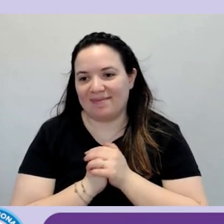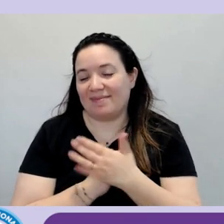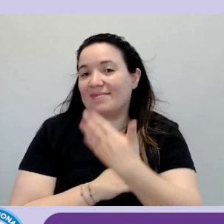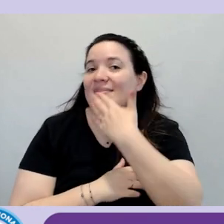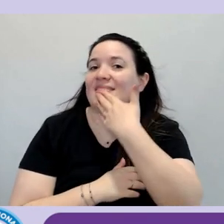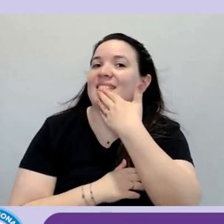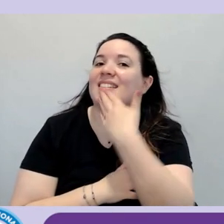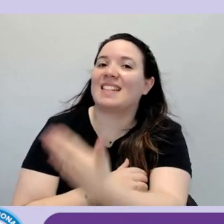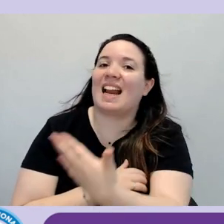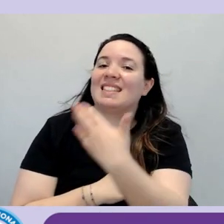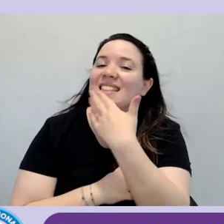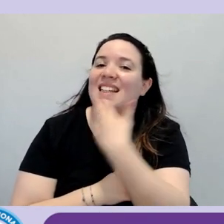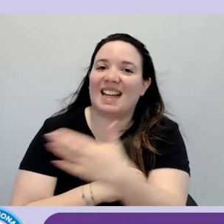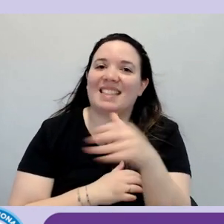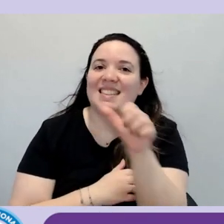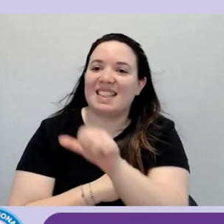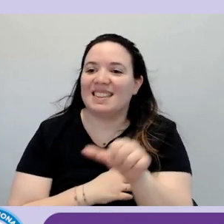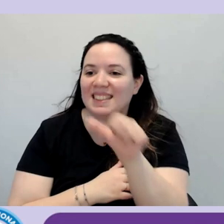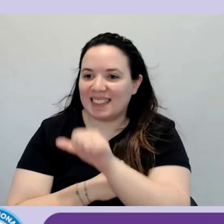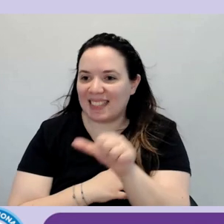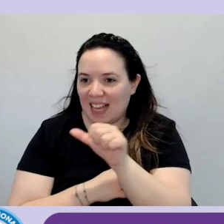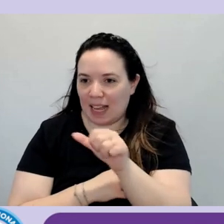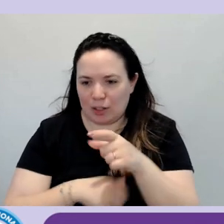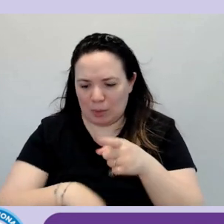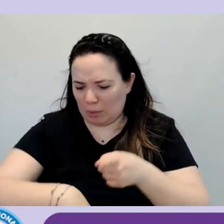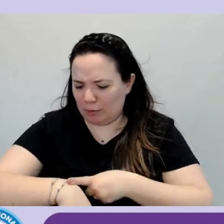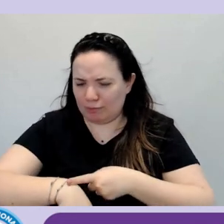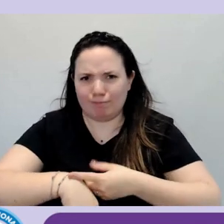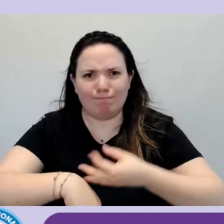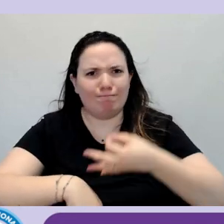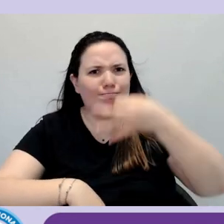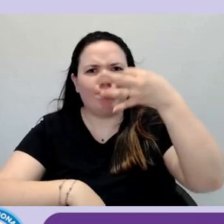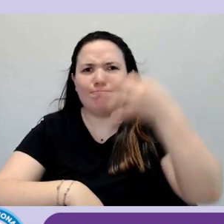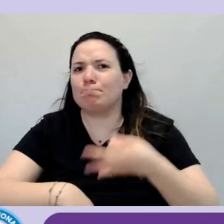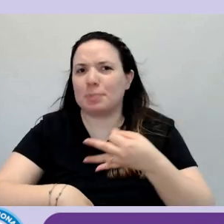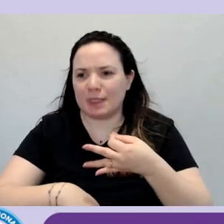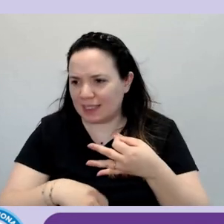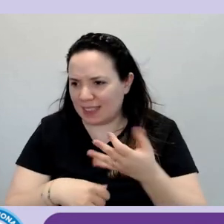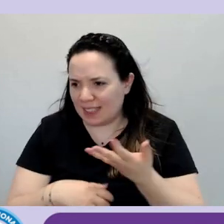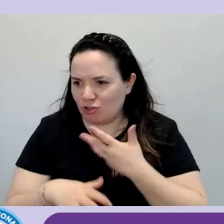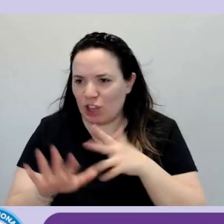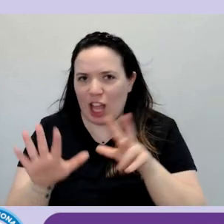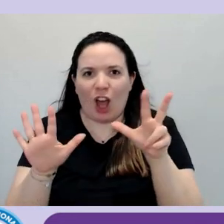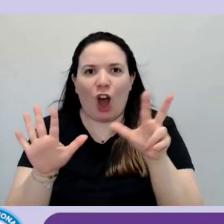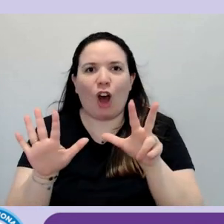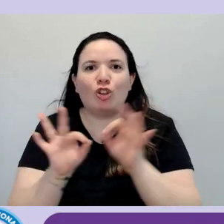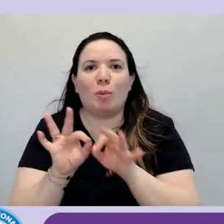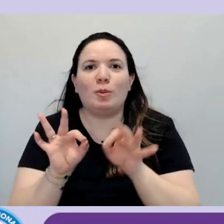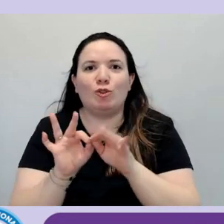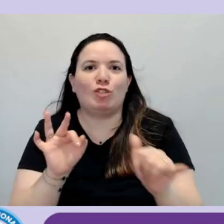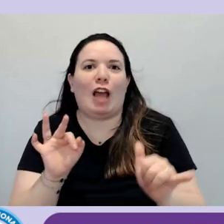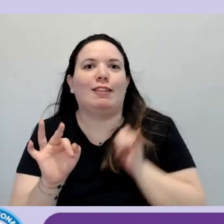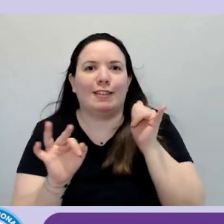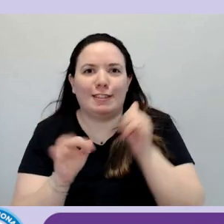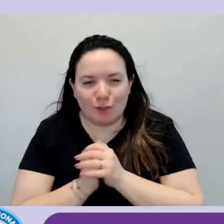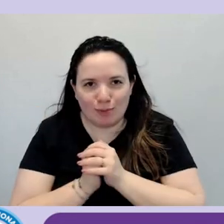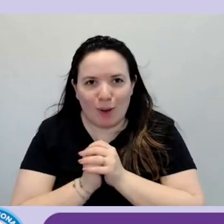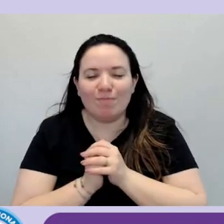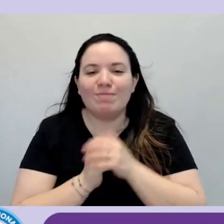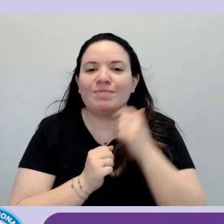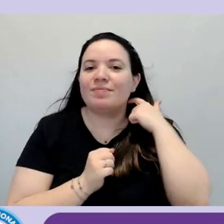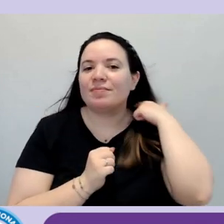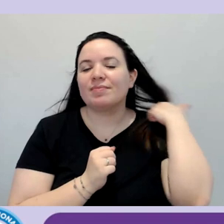Grazie, grazie Sauro, è rimasto ultra nei tempi, abbiamo ben otto minuti in più. Come abbiamo detto anche